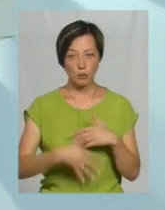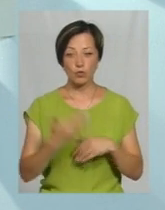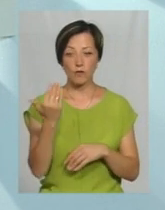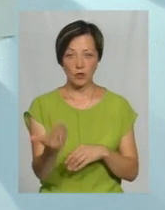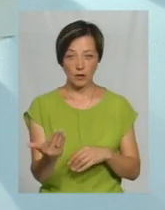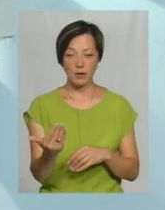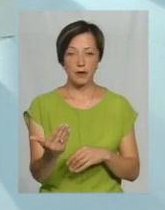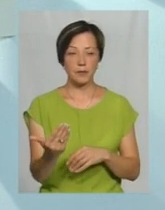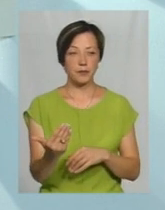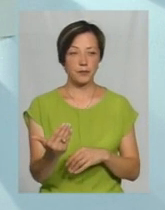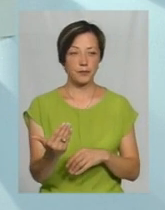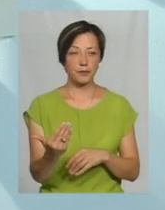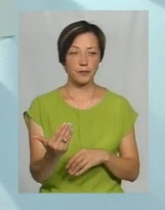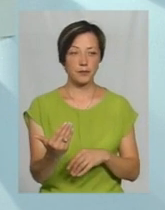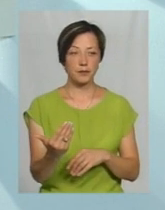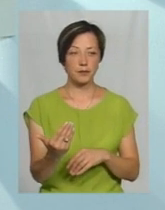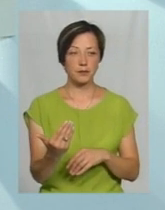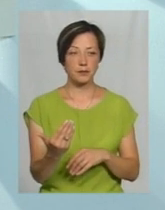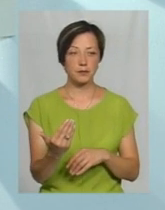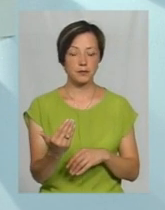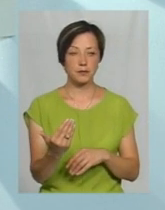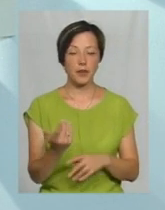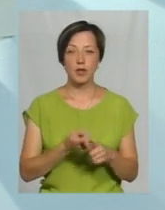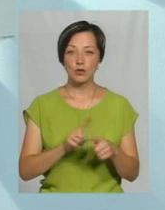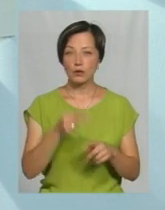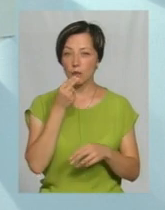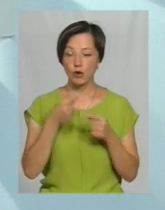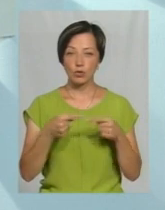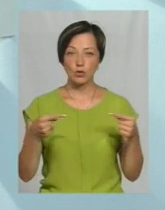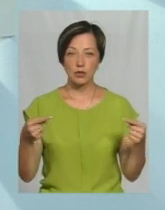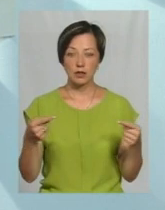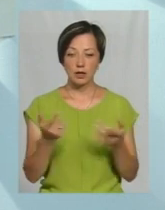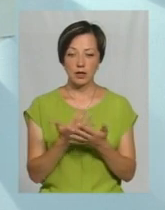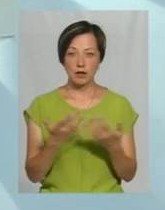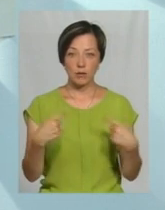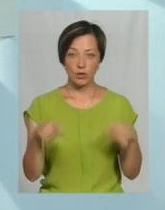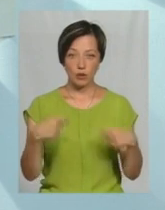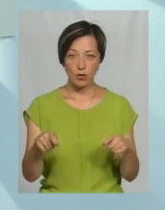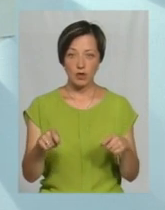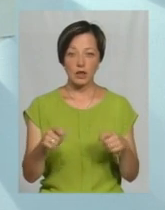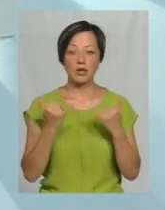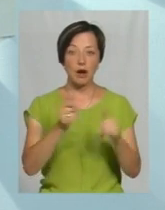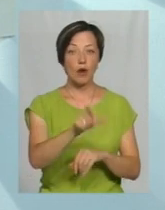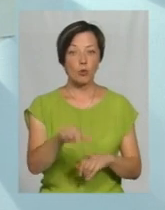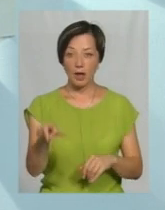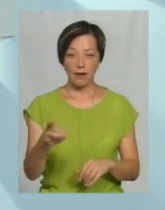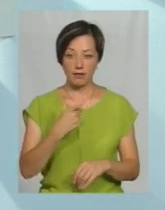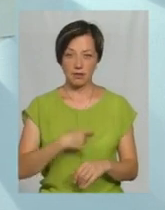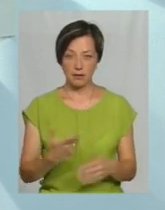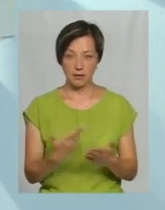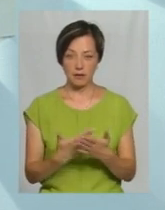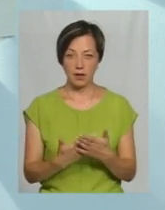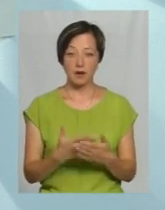цю продукти харчування, які вони реалізують, вони реалізують їх для людей, а не для себе.